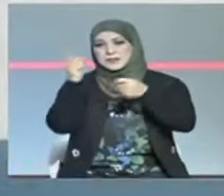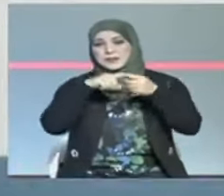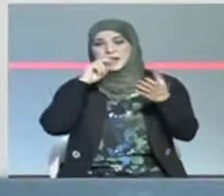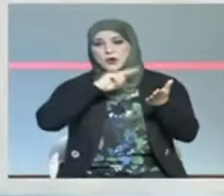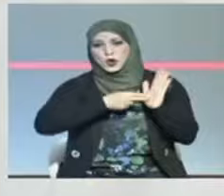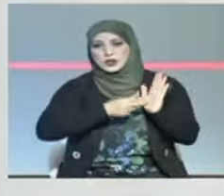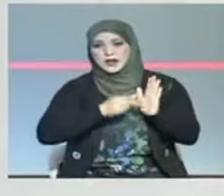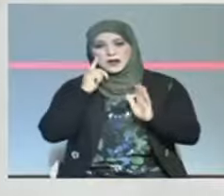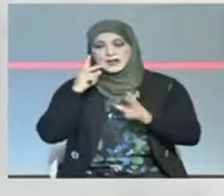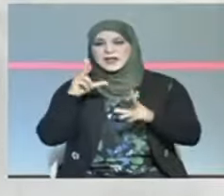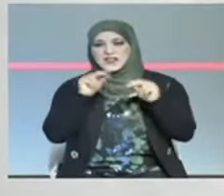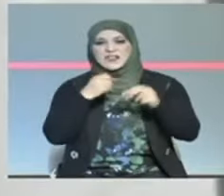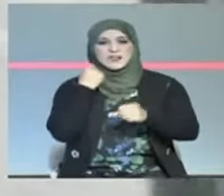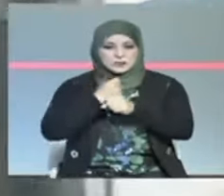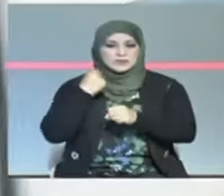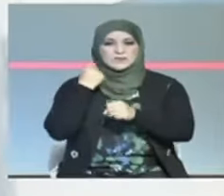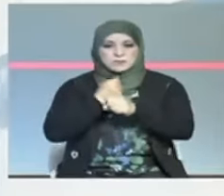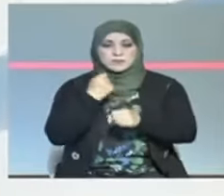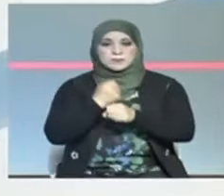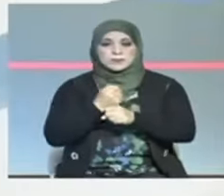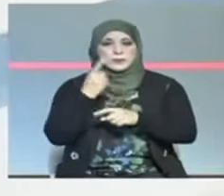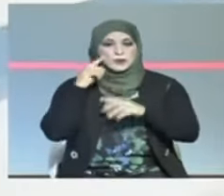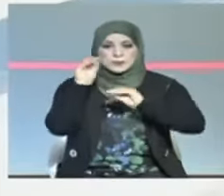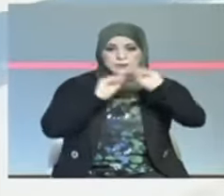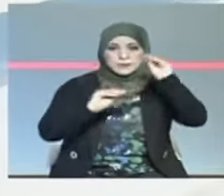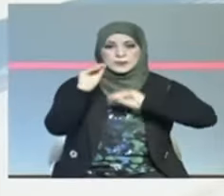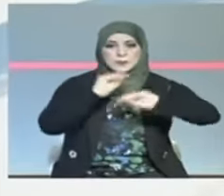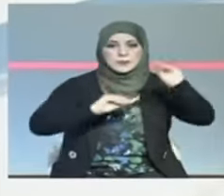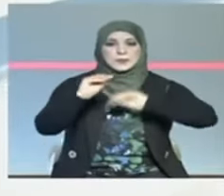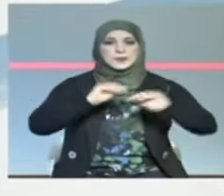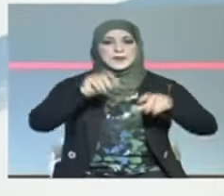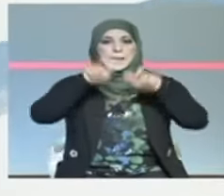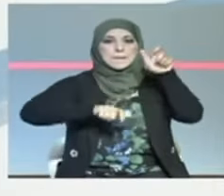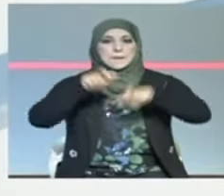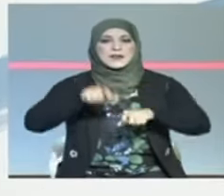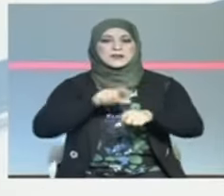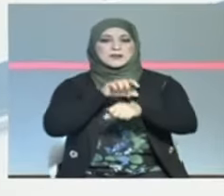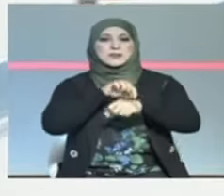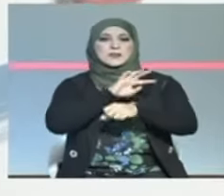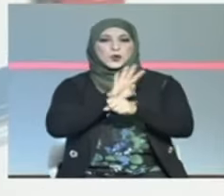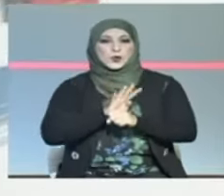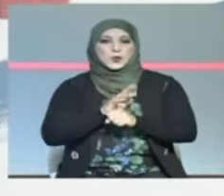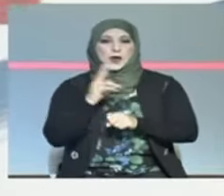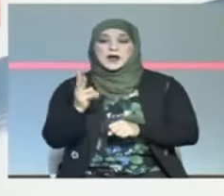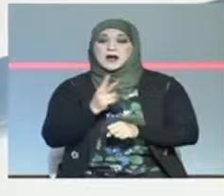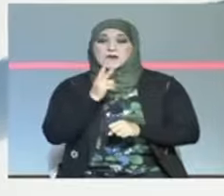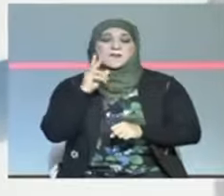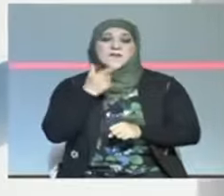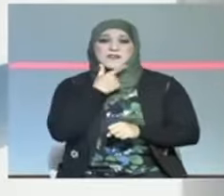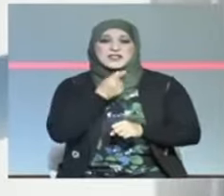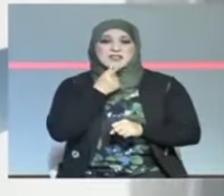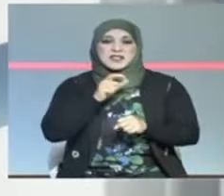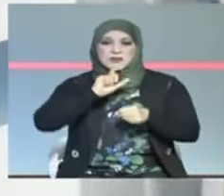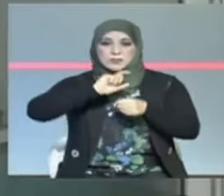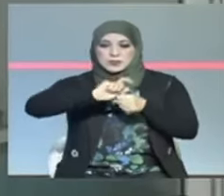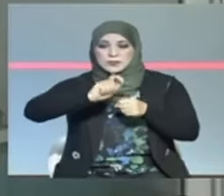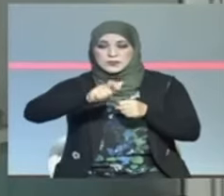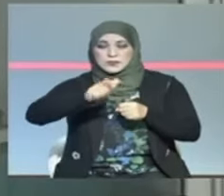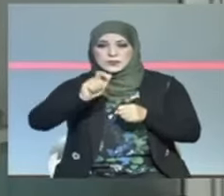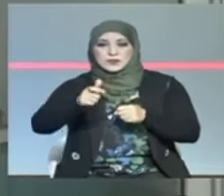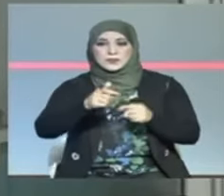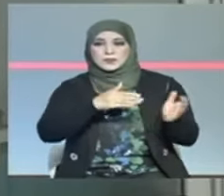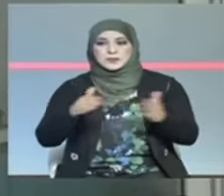تتكبد عناء المخاطرة برعاية المصابين بوباء ليس أسهل من انتقال عدواه بين البشر